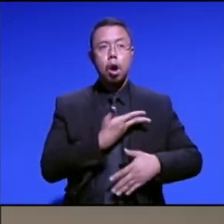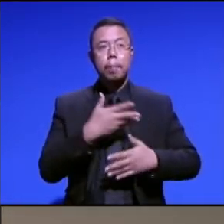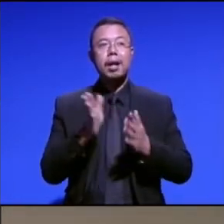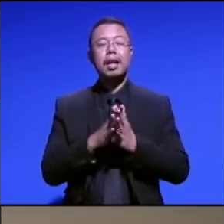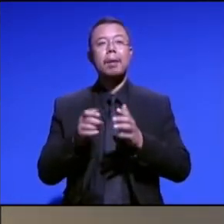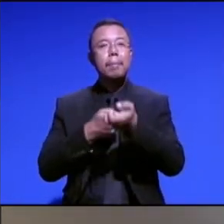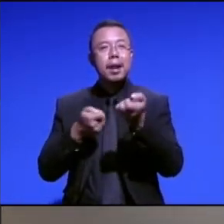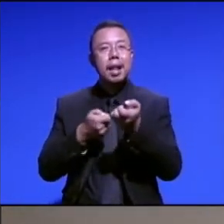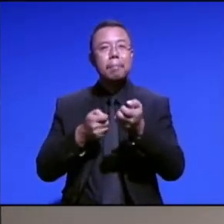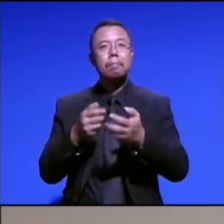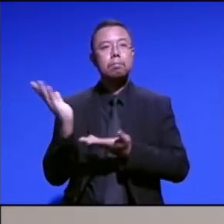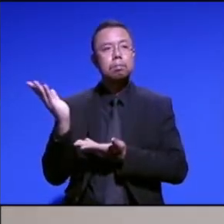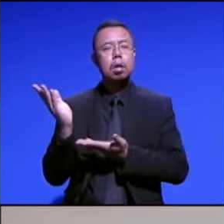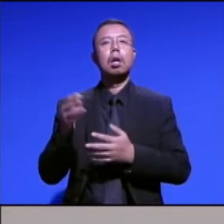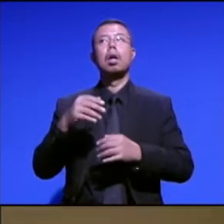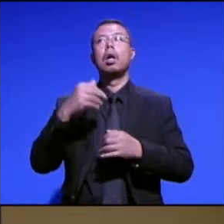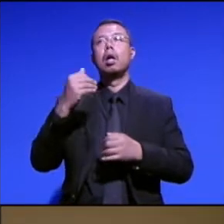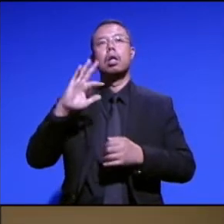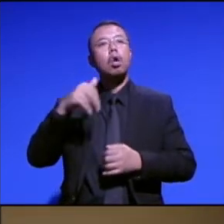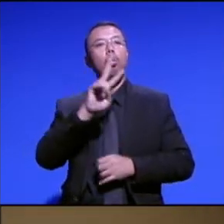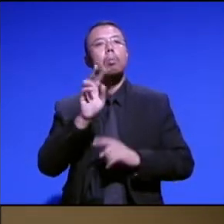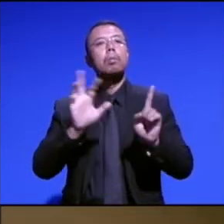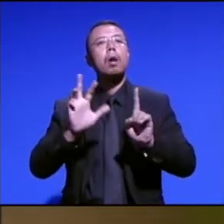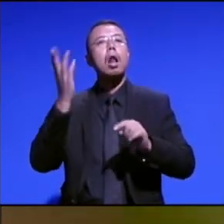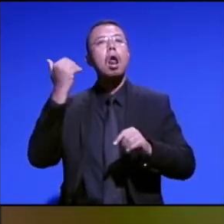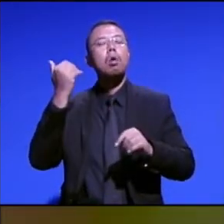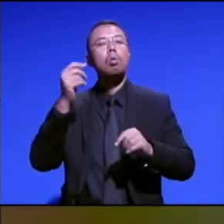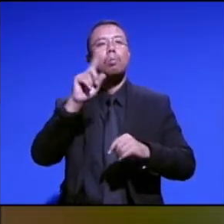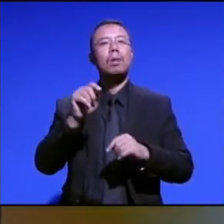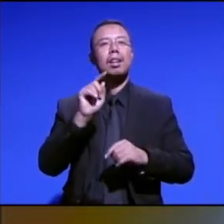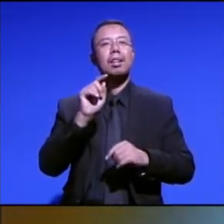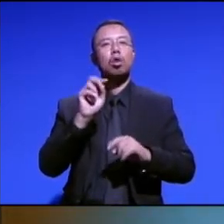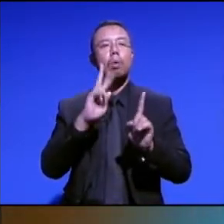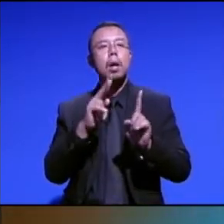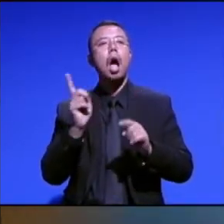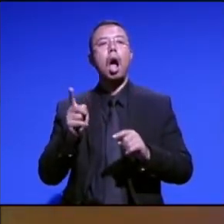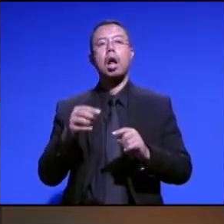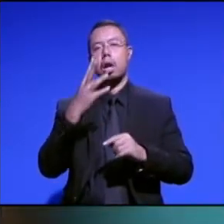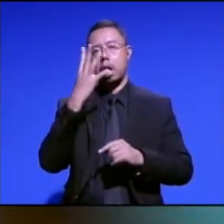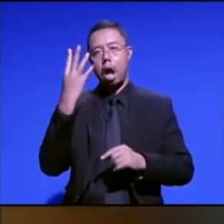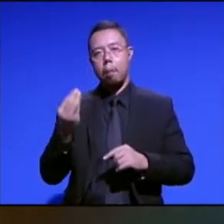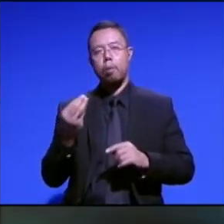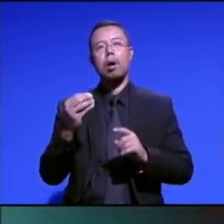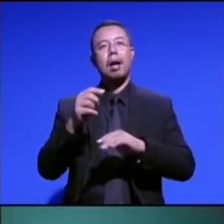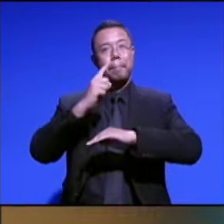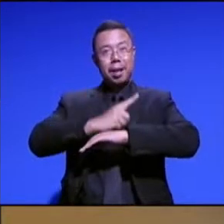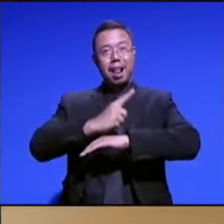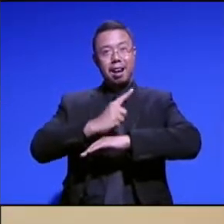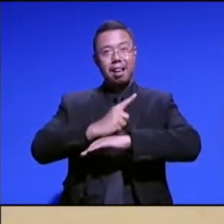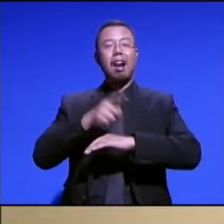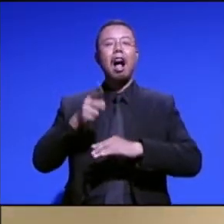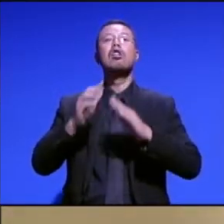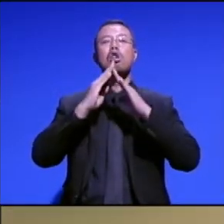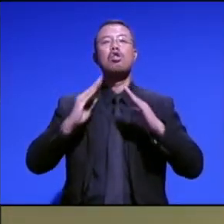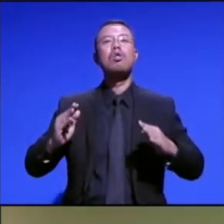Di penghujung tahun 2019 lalu, banjir bandang menerjang kampung pejagalan desa Cipendai pada larang Jawa Barat, termasuk rumah